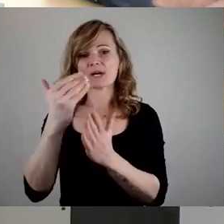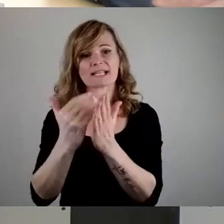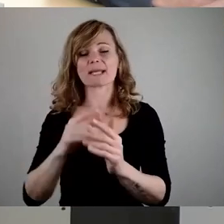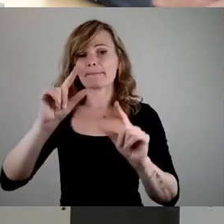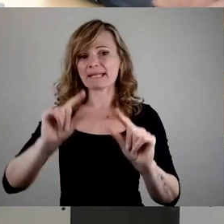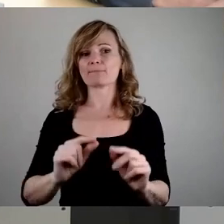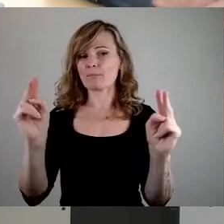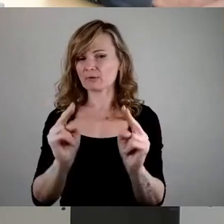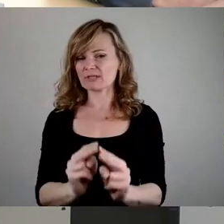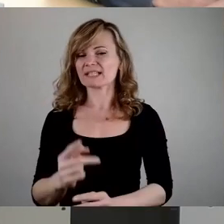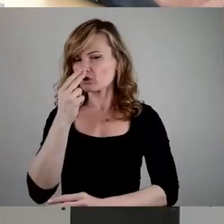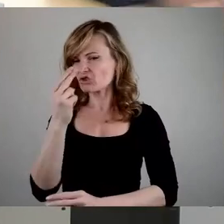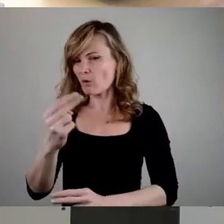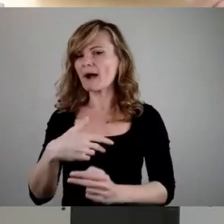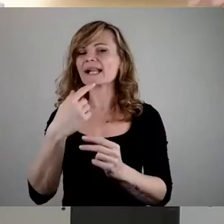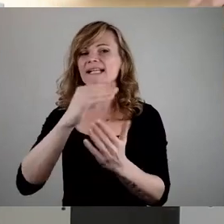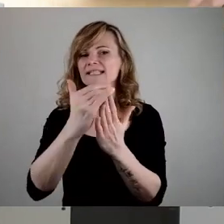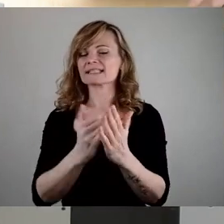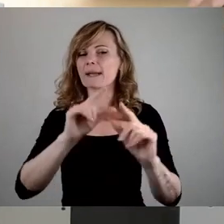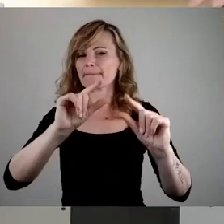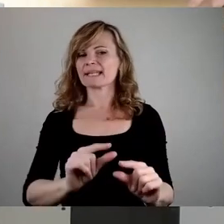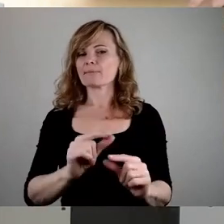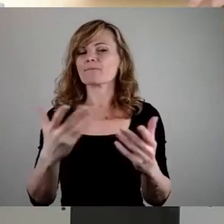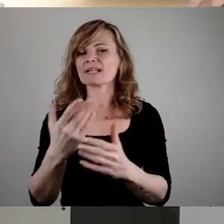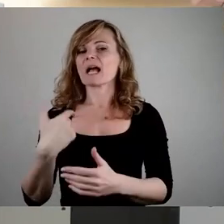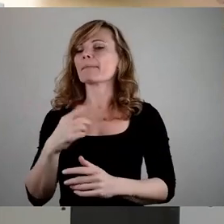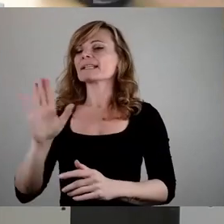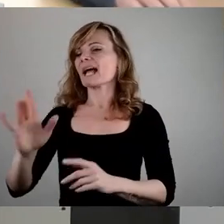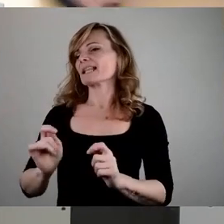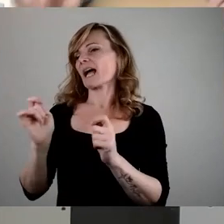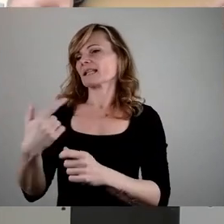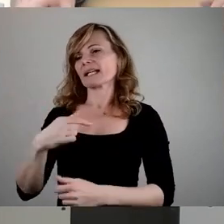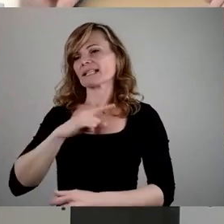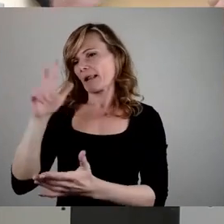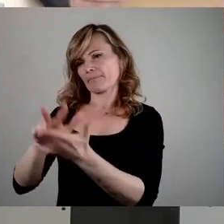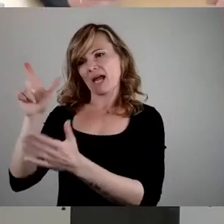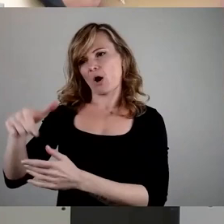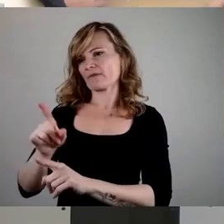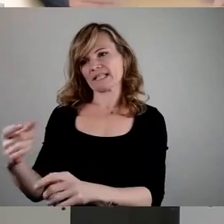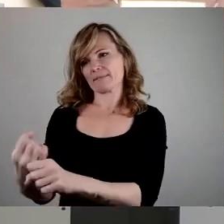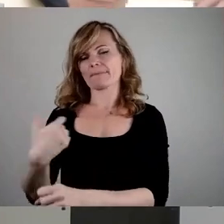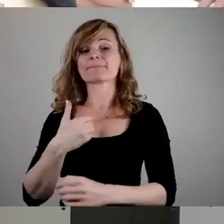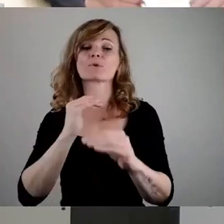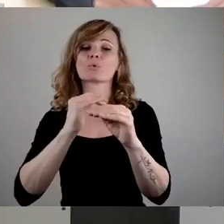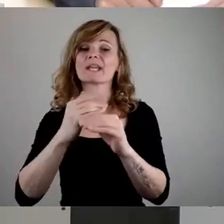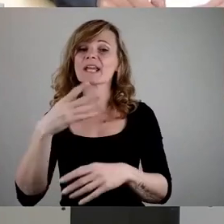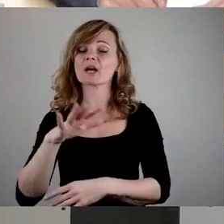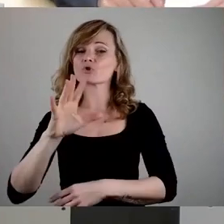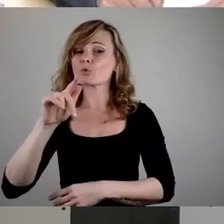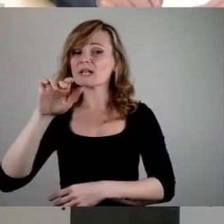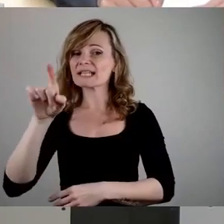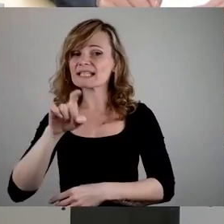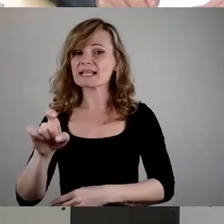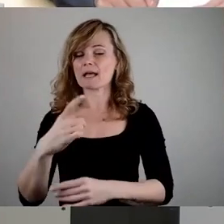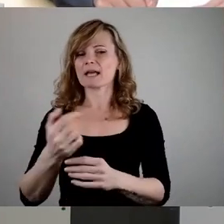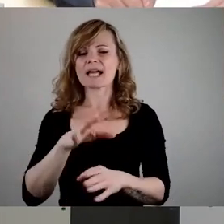Gucken Sie noch mal ins Gesetz, was das gesetzliche Minimum wäre, aber ich werde nicht Ihre Anträge qualifizieren. Der Kollege Schulze hat dieselbe Rede